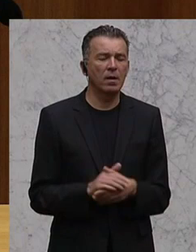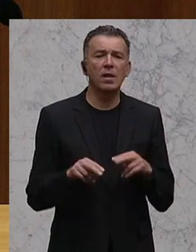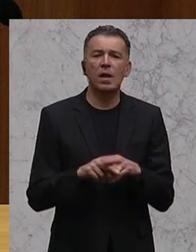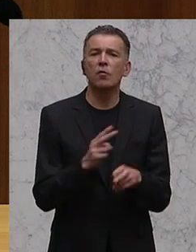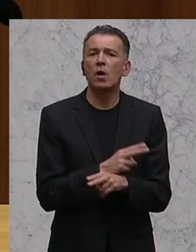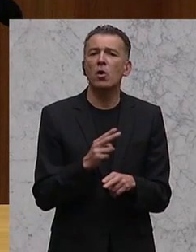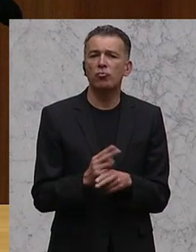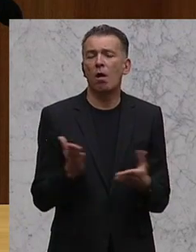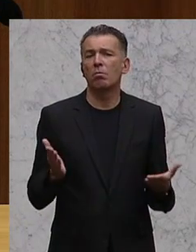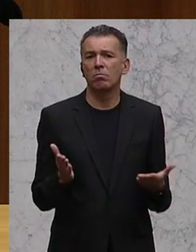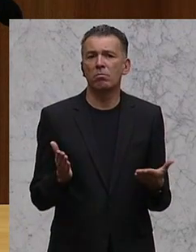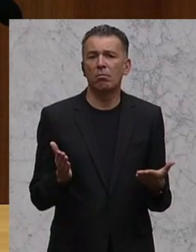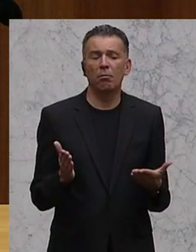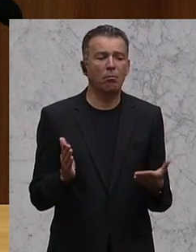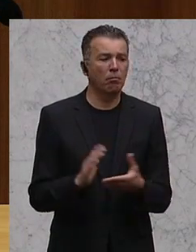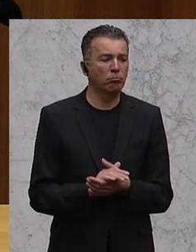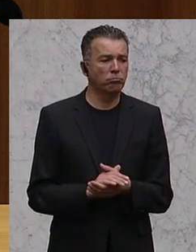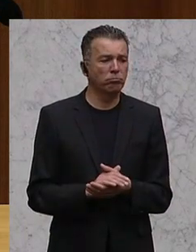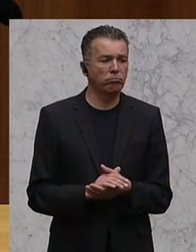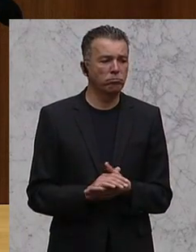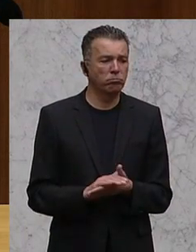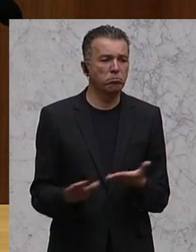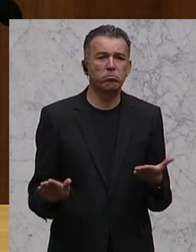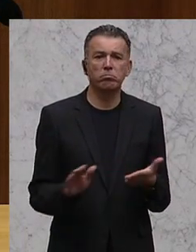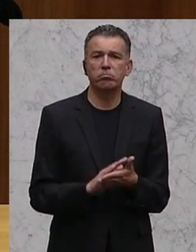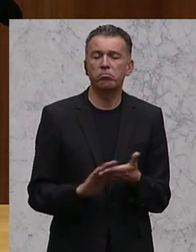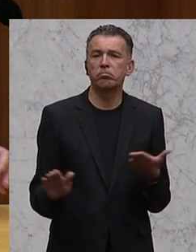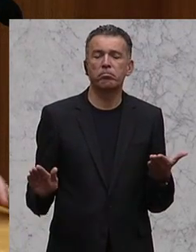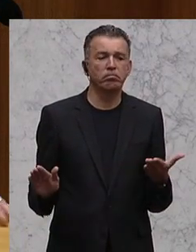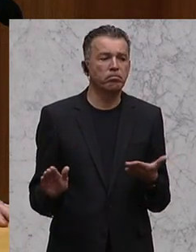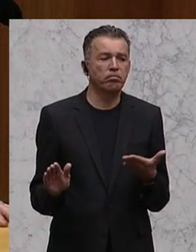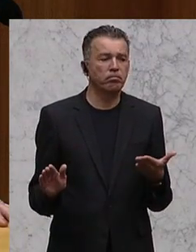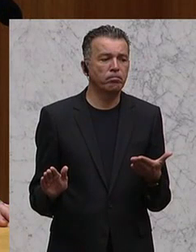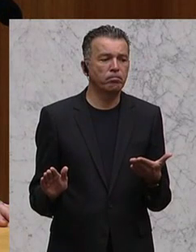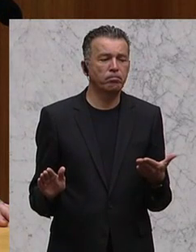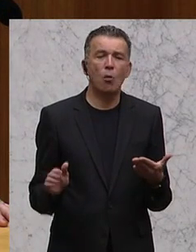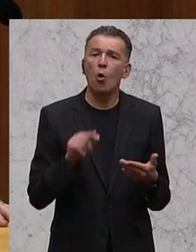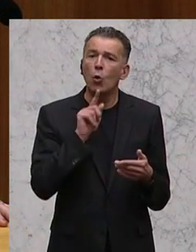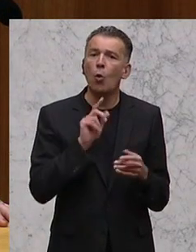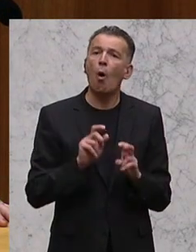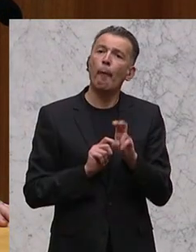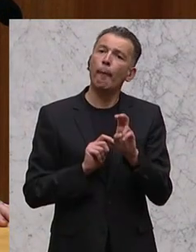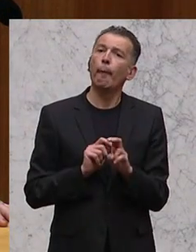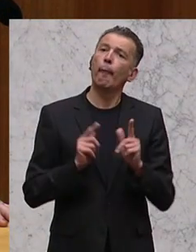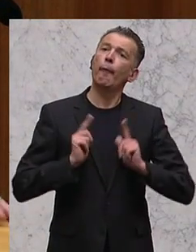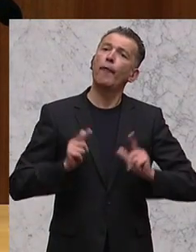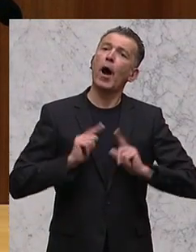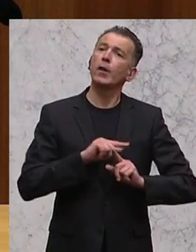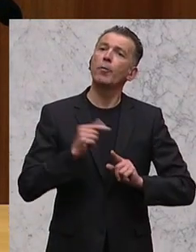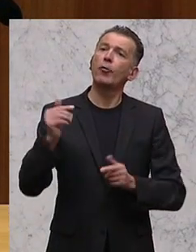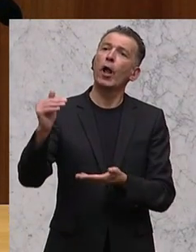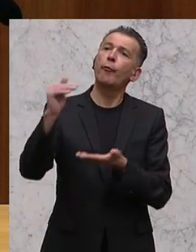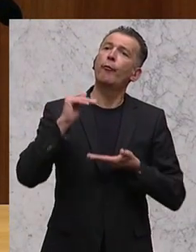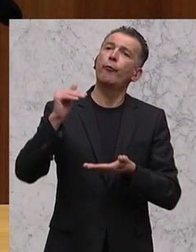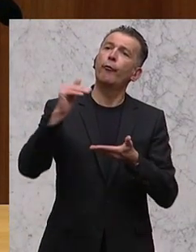Nationalstaaten zum Unterhaltsleisten hinsetzen und warten. Das heißt, auch